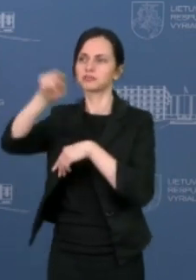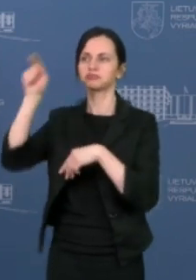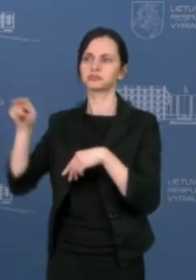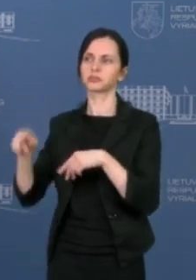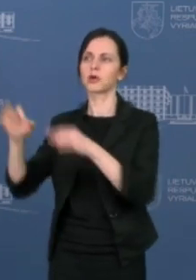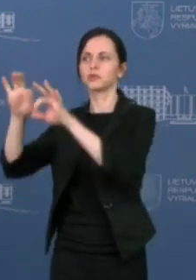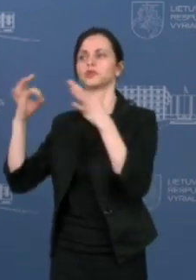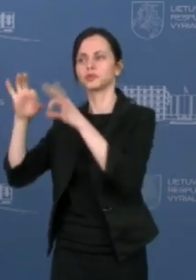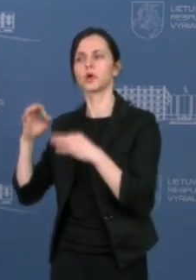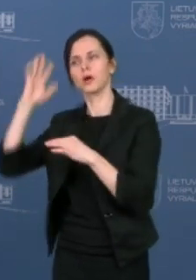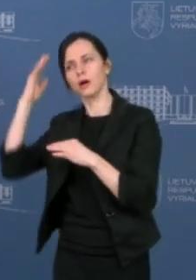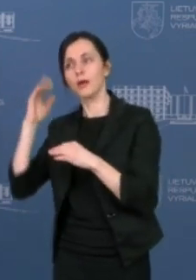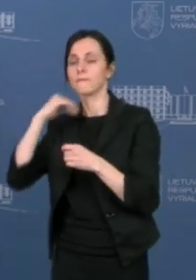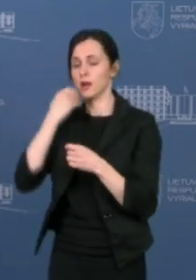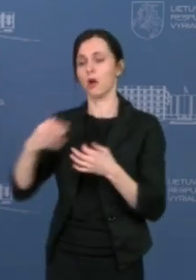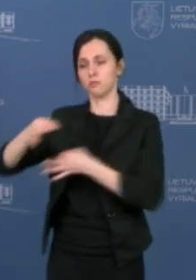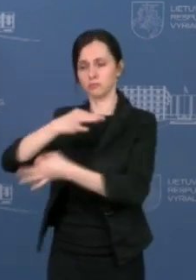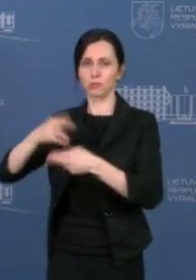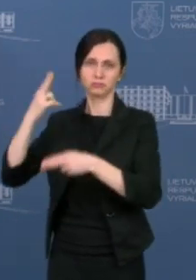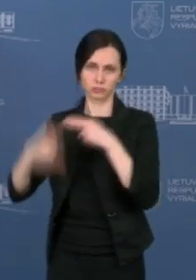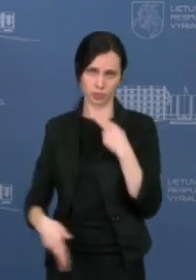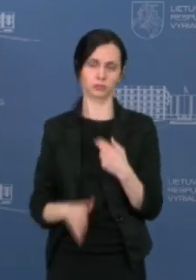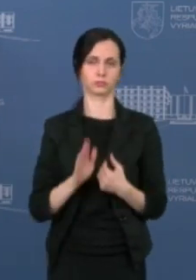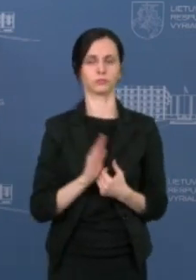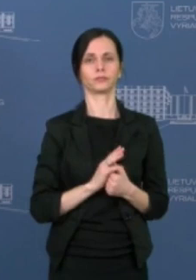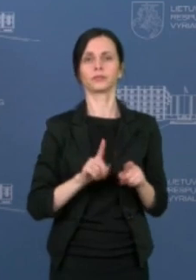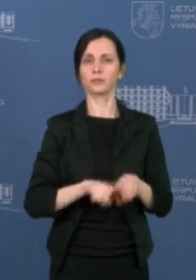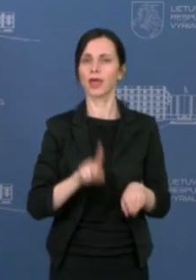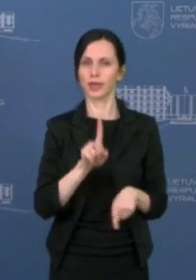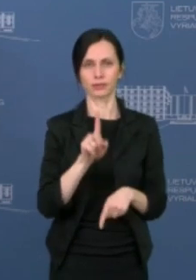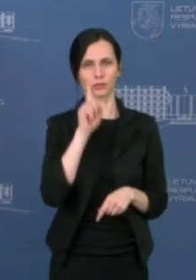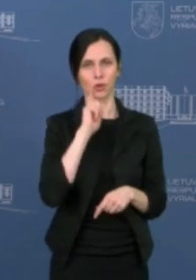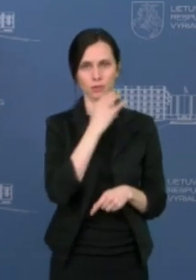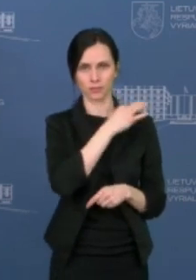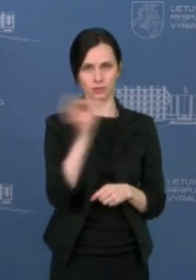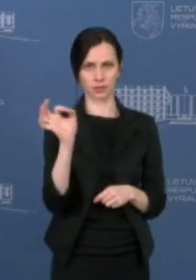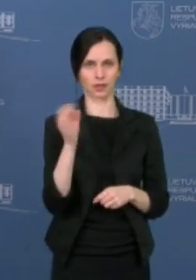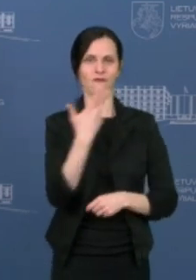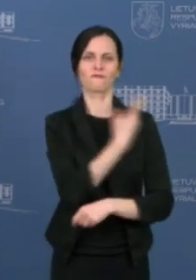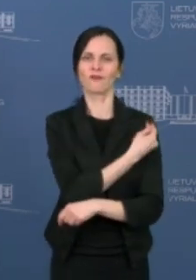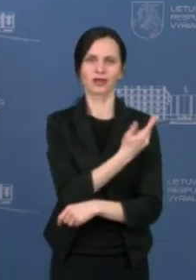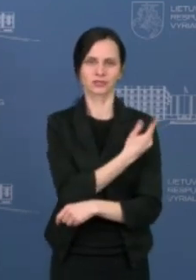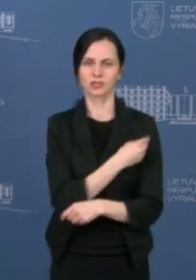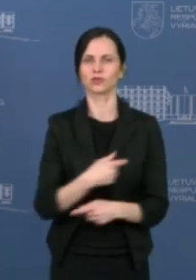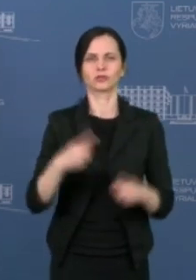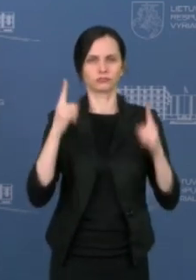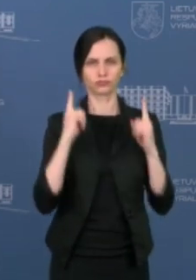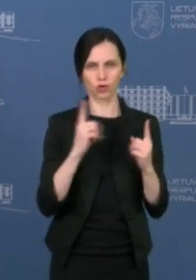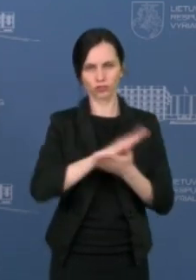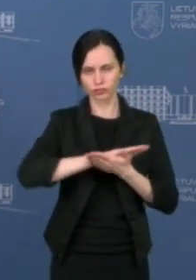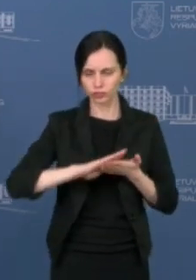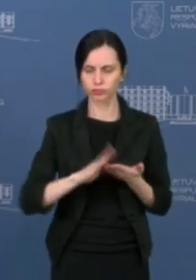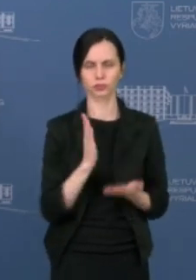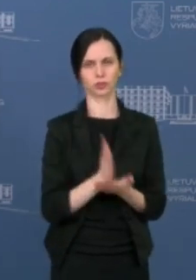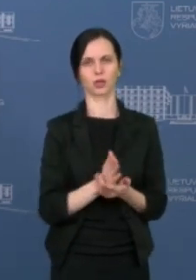argumentus ir matyti, priimsim tuos sprendimus. Tačiau labai noriu akcentuoti, kad visos vakcinos yra saugios ir